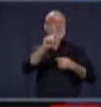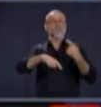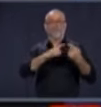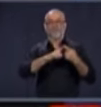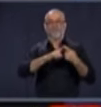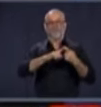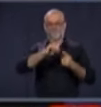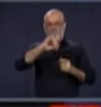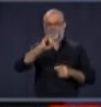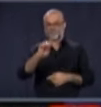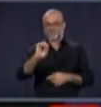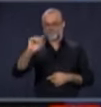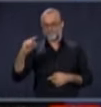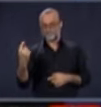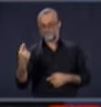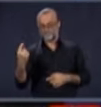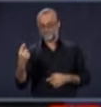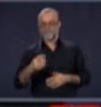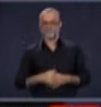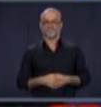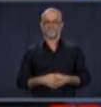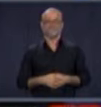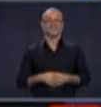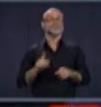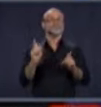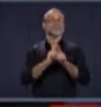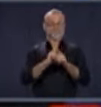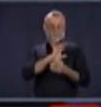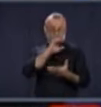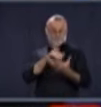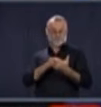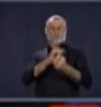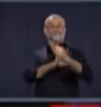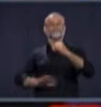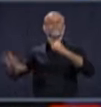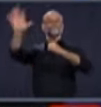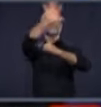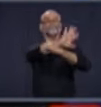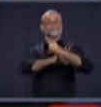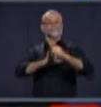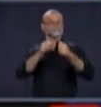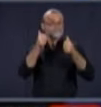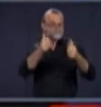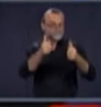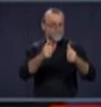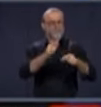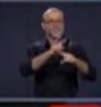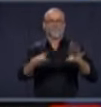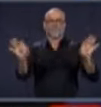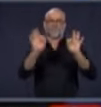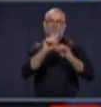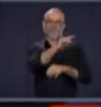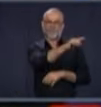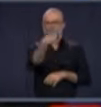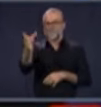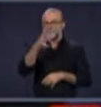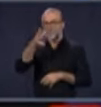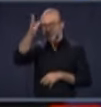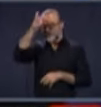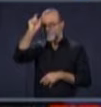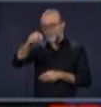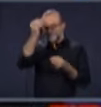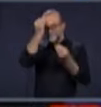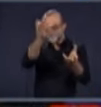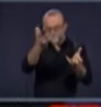le 1er juin. Les choses se passent bien à l'extérieur de la région de Montréal, mais les parents doivent savoir